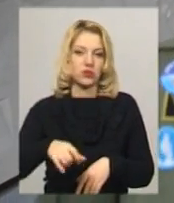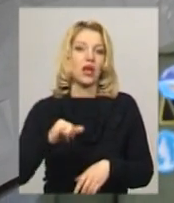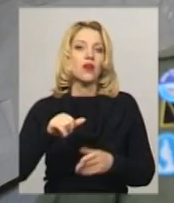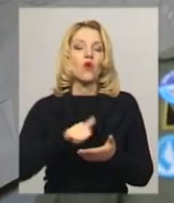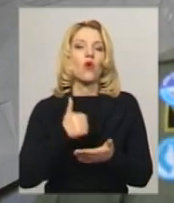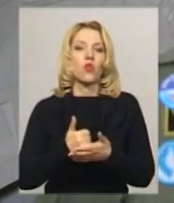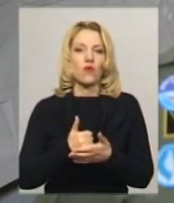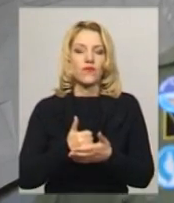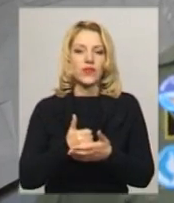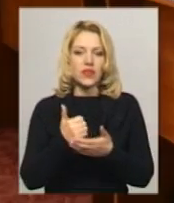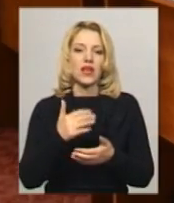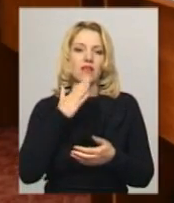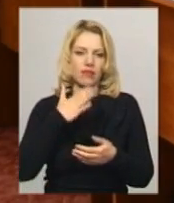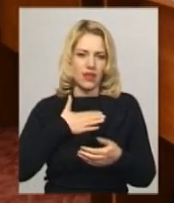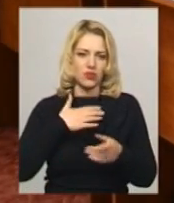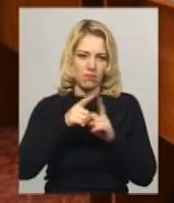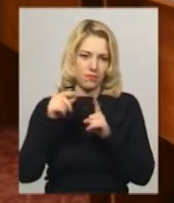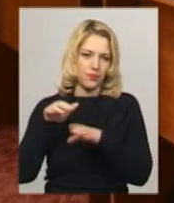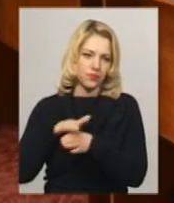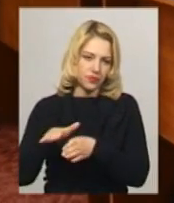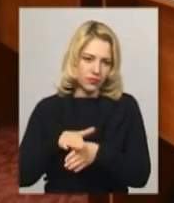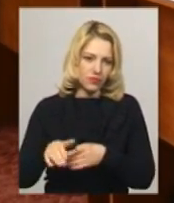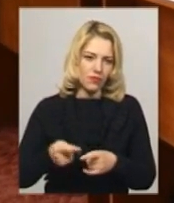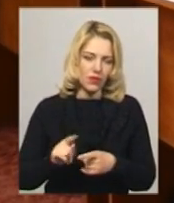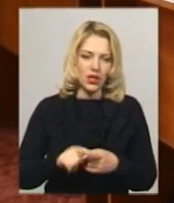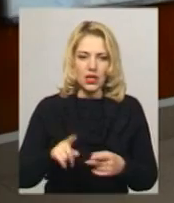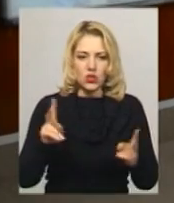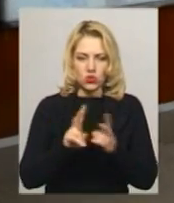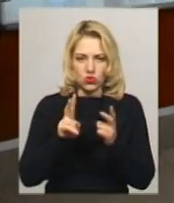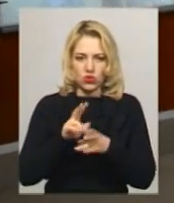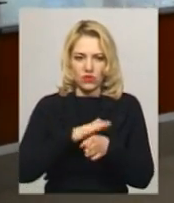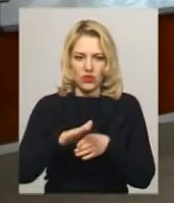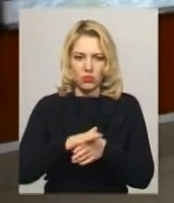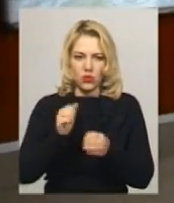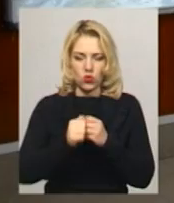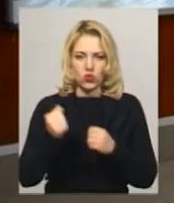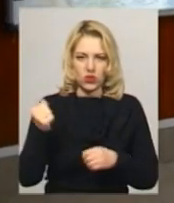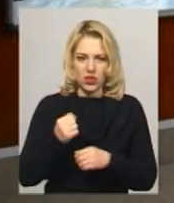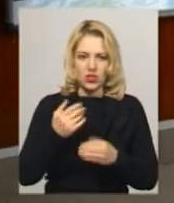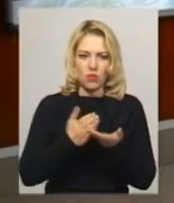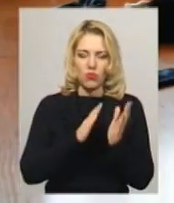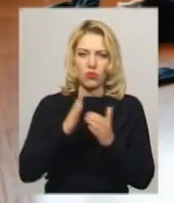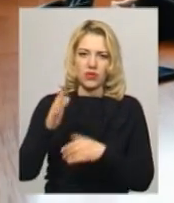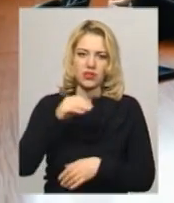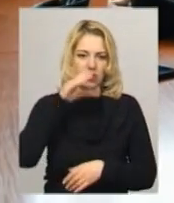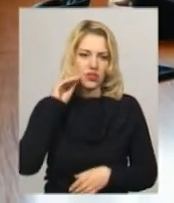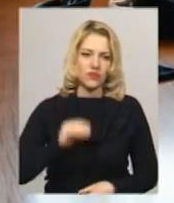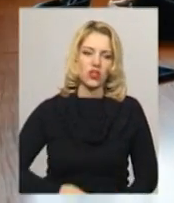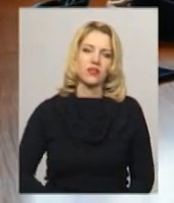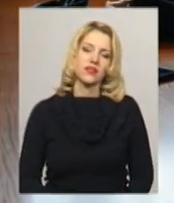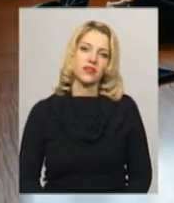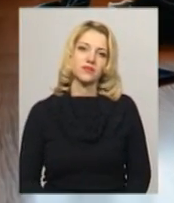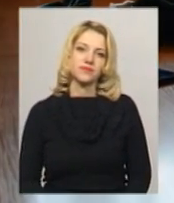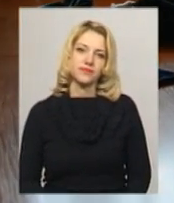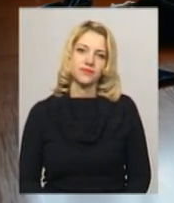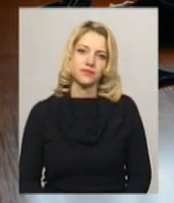головне – сповідувати наші цінності. Зустрічі в Хмельницькій скауті пласту відбувається кожного тижня в облітеті ім. Треса Шевченка. Андрій Гуманий, Анна